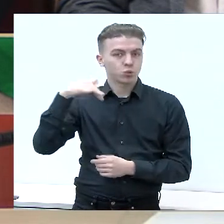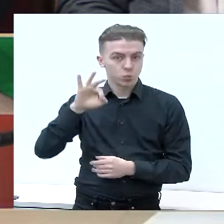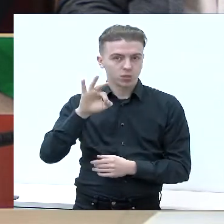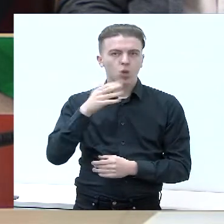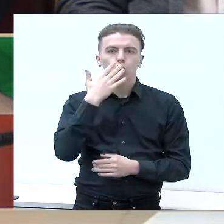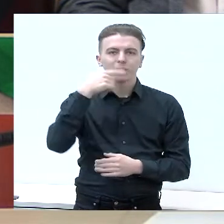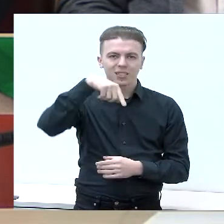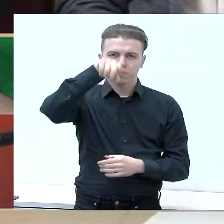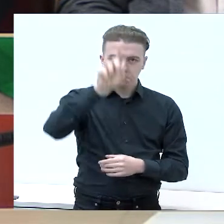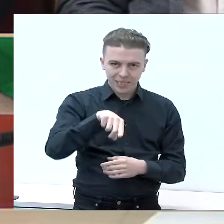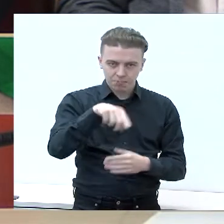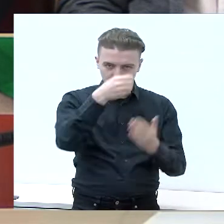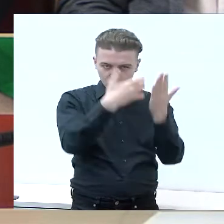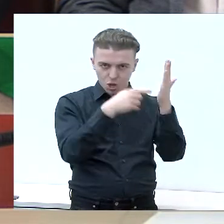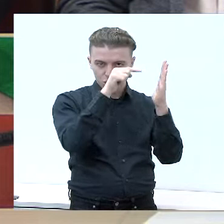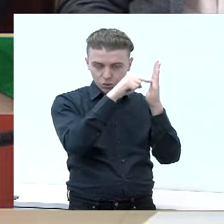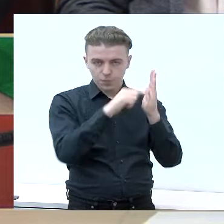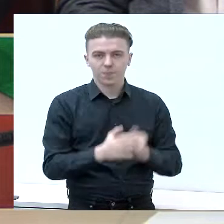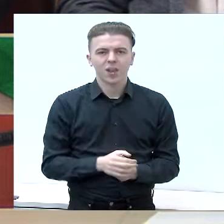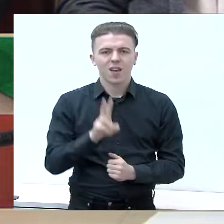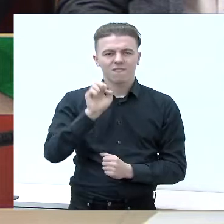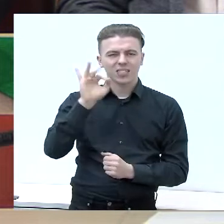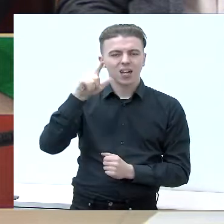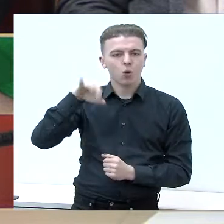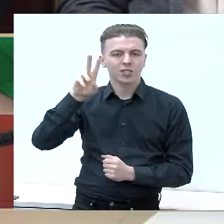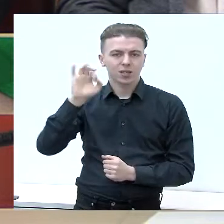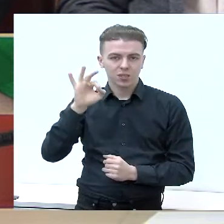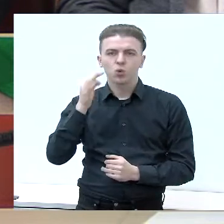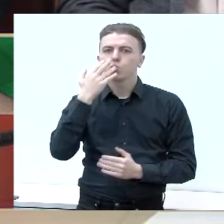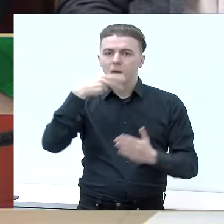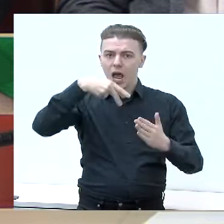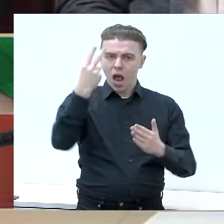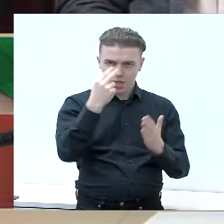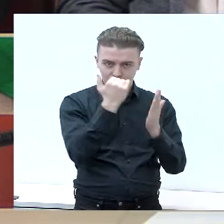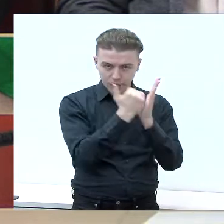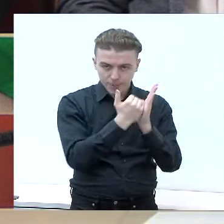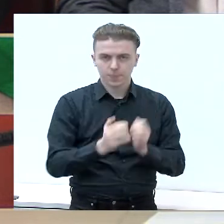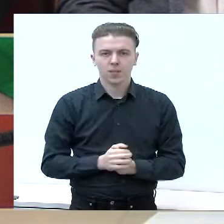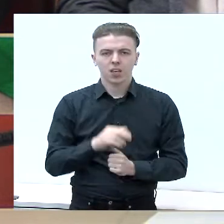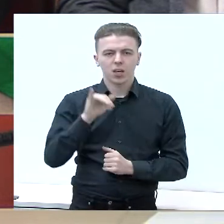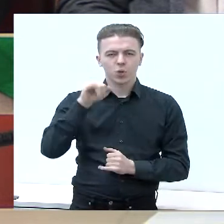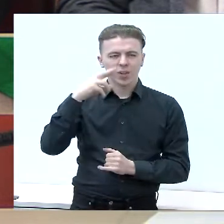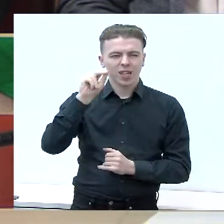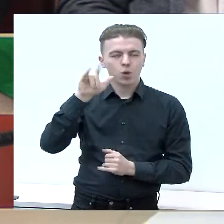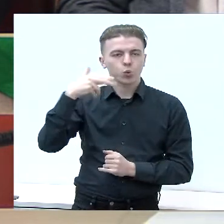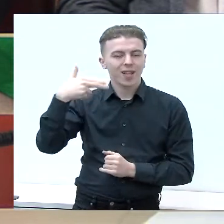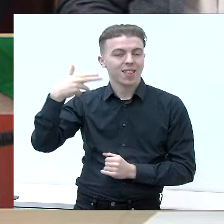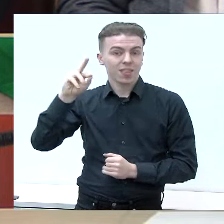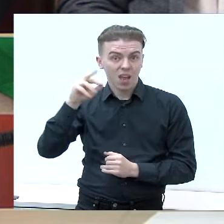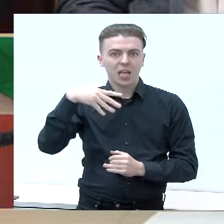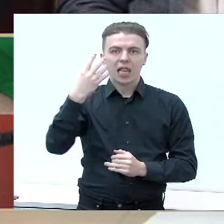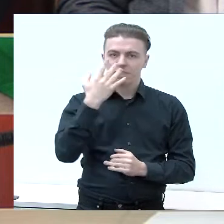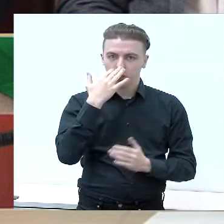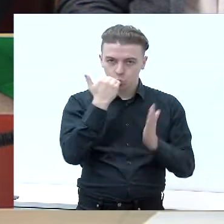numeris pirmas. Tomas Vasiliauskas, sąrašė numeris antras. Rūta Jenkeliūnienė, sąrašė numeris ketvirtas.